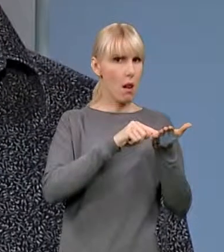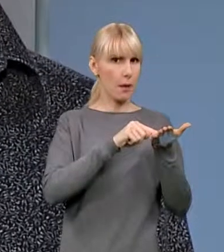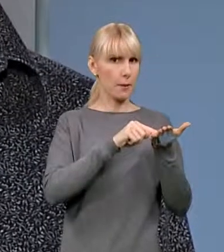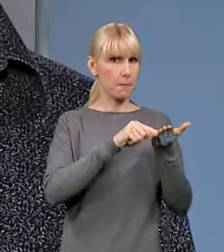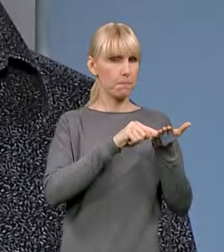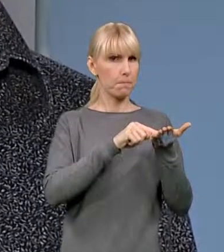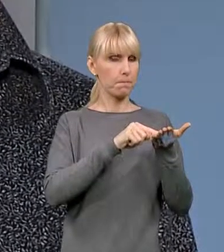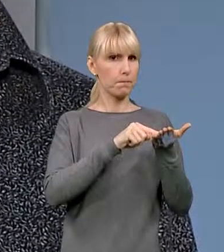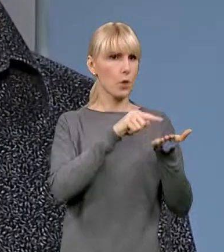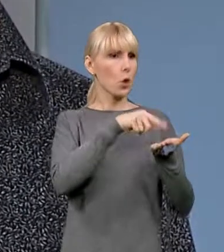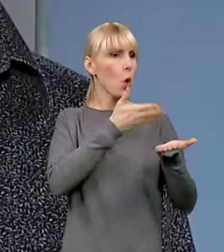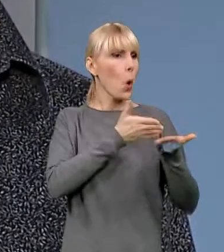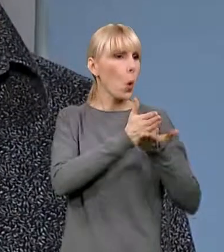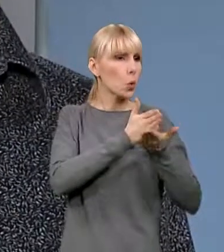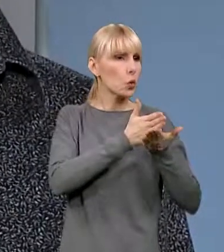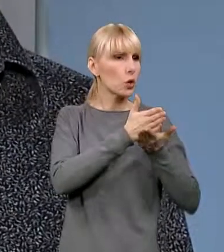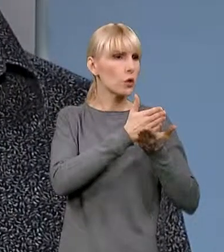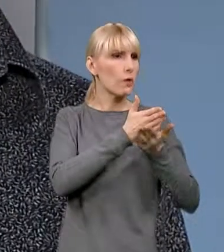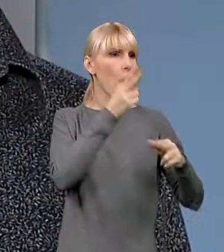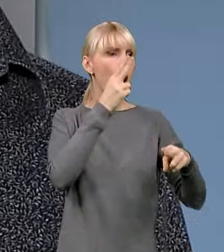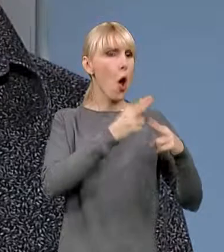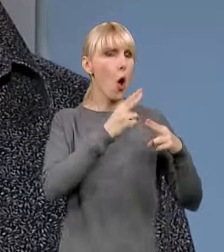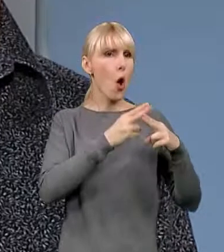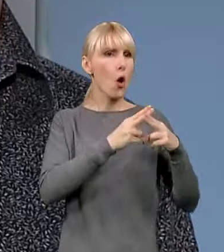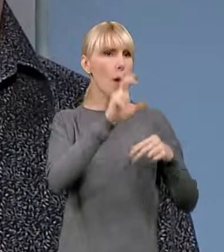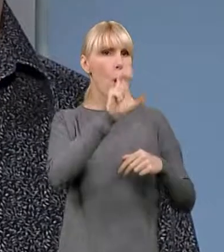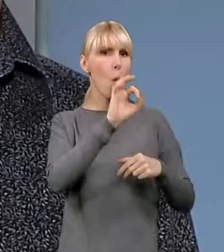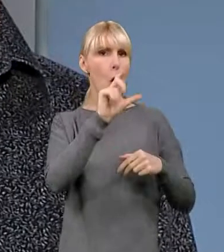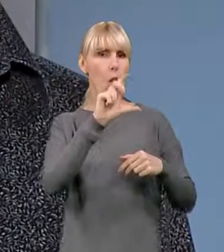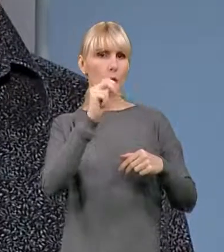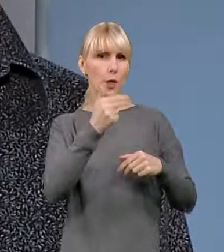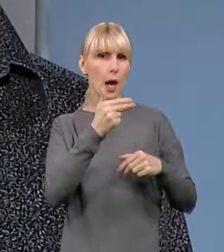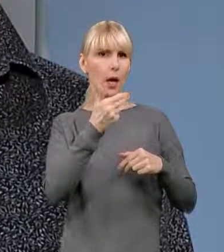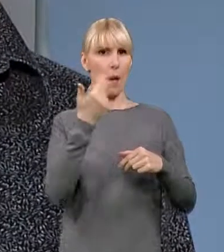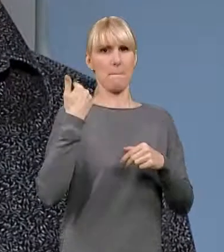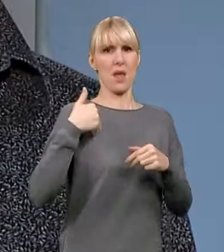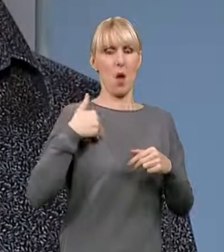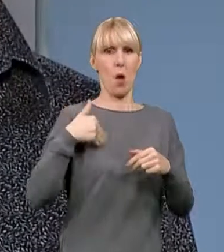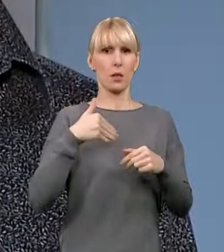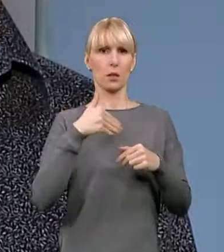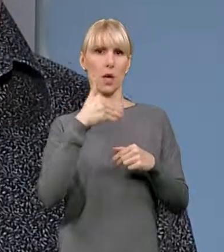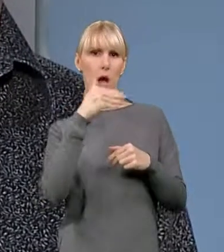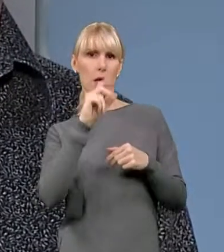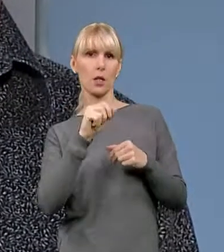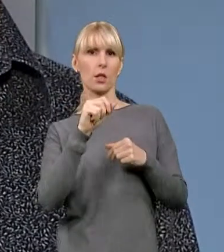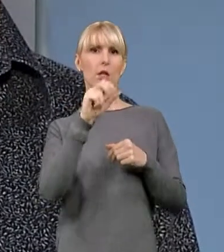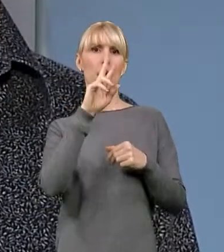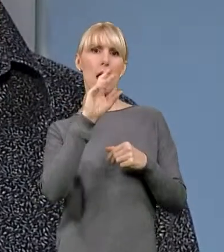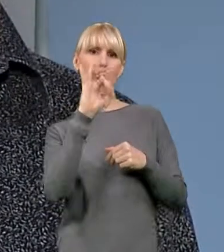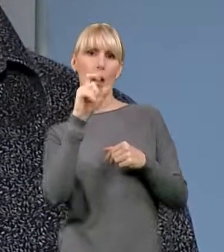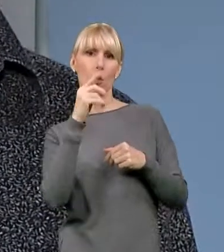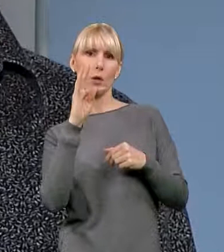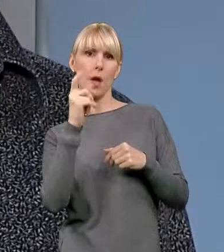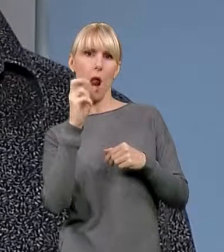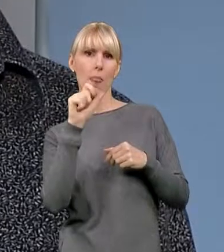które będzie używane w terapii chłoniaka, białaczki i reumatoidalnego zapalenia stawów. I ten projekt składał się z